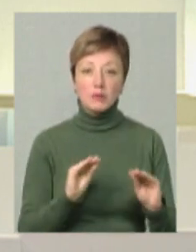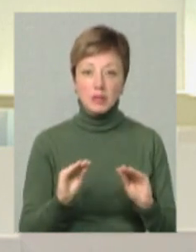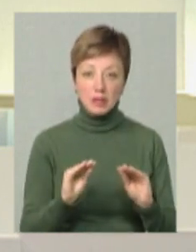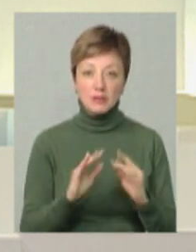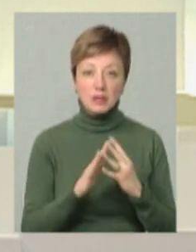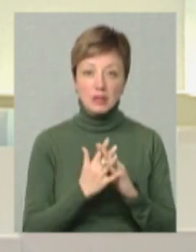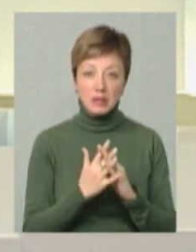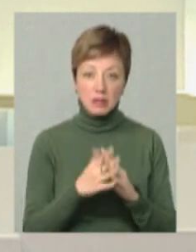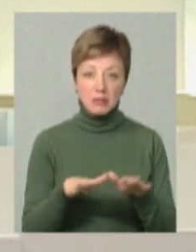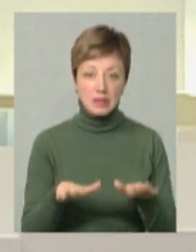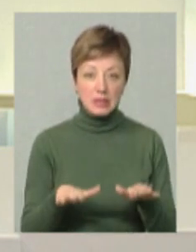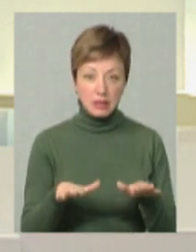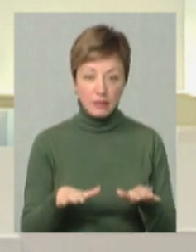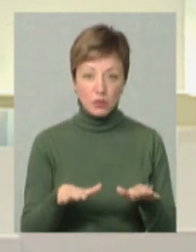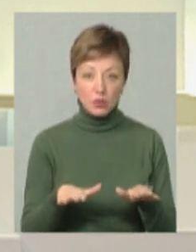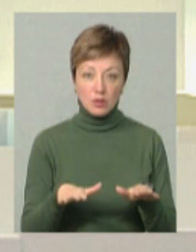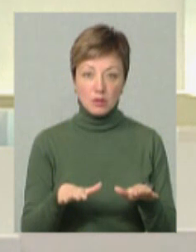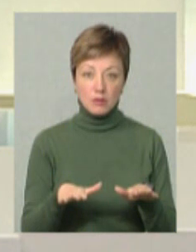в сільській місцевості,